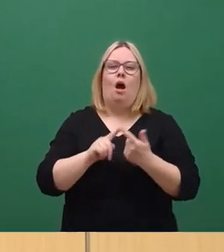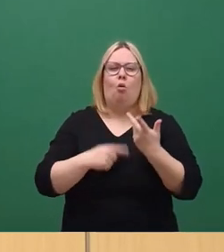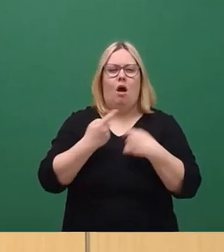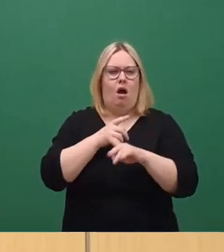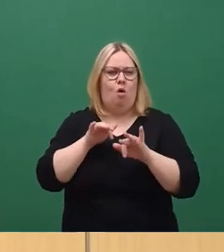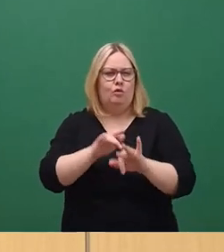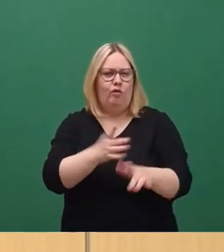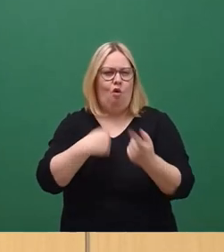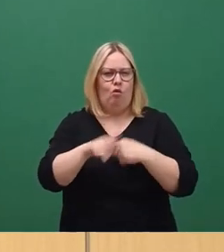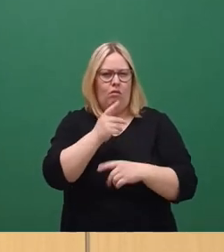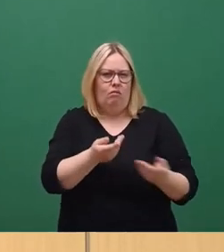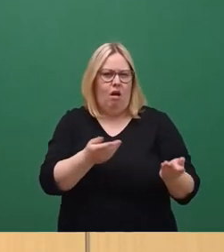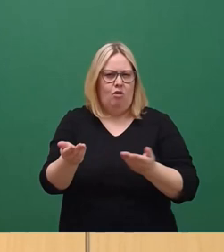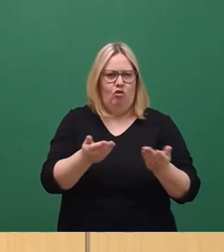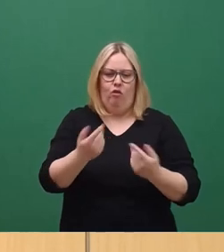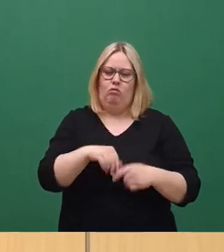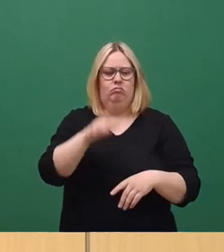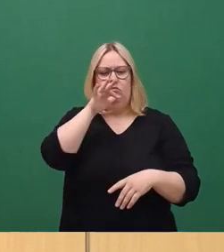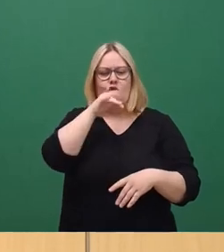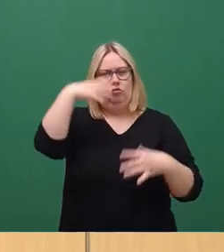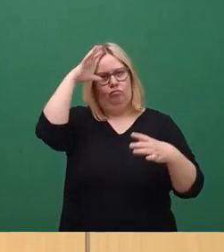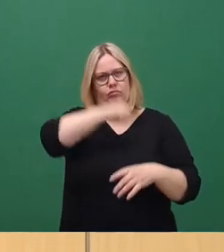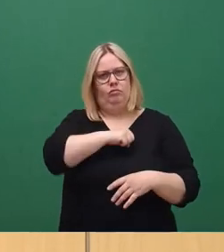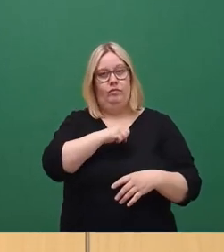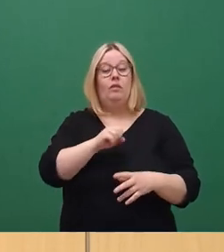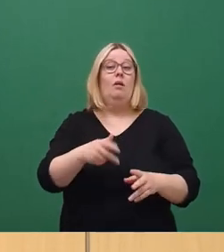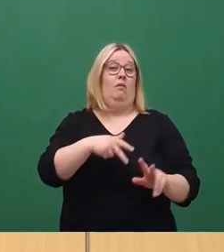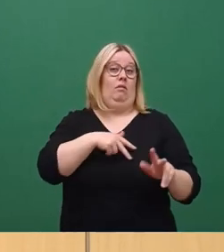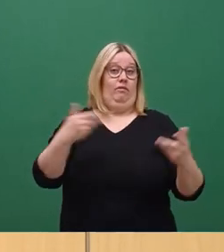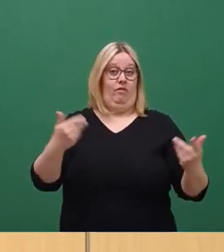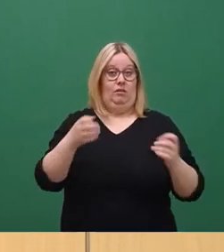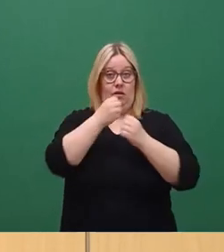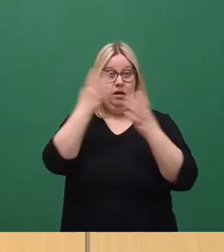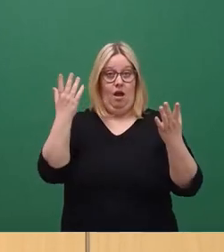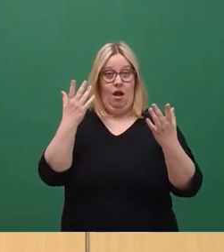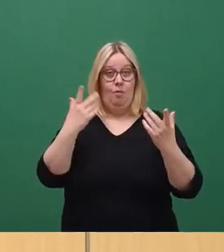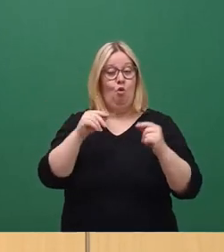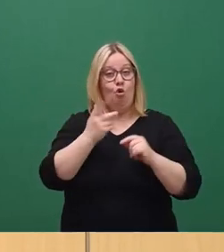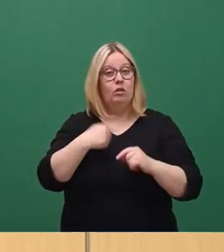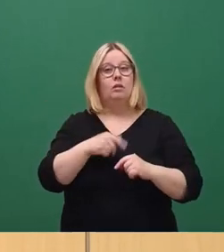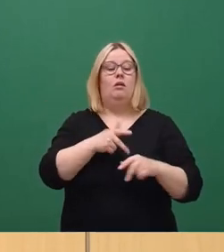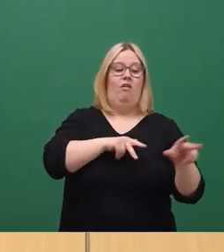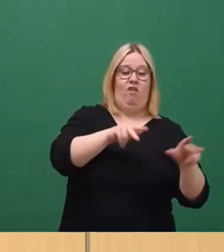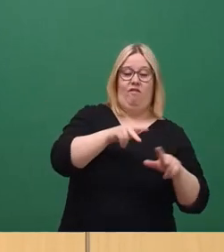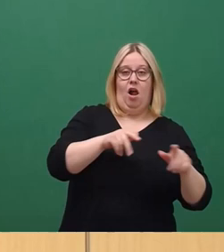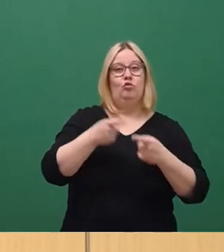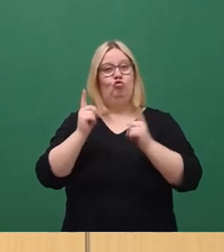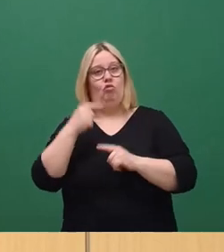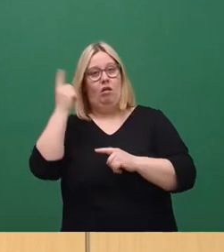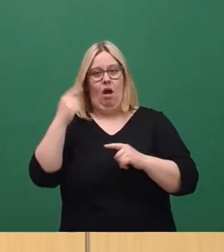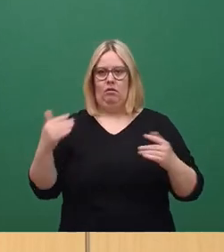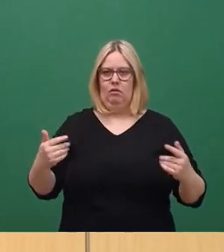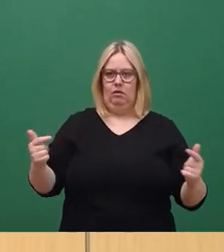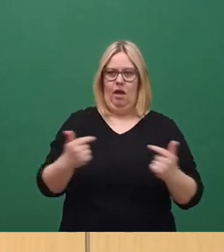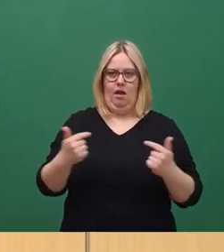Einstufung sind noch nicht vollends absehbar. Fakt ist aber, dass die Verwaltung hier offensichtlich gegen den Willen des Stadtrates und auch gegen den Willen der Bürger gehandelt